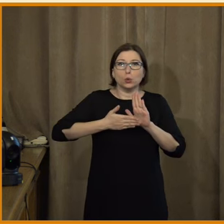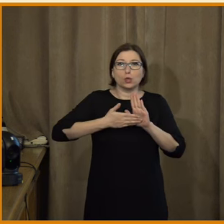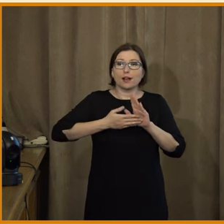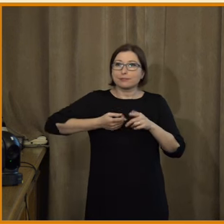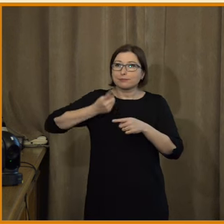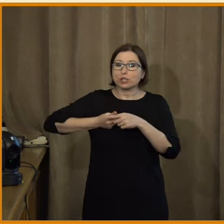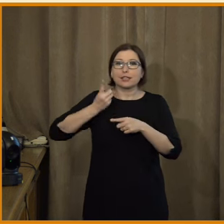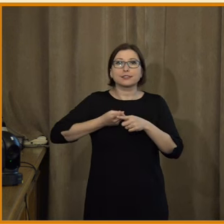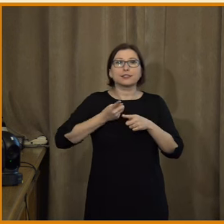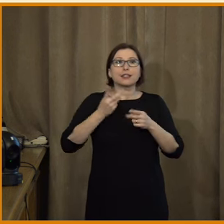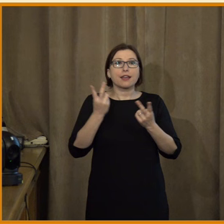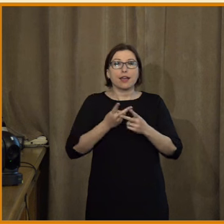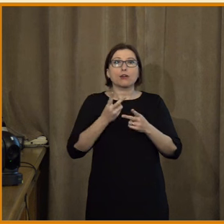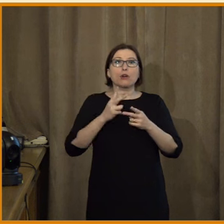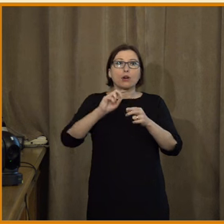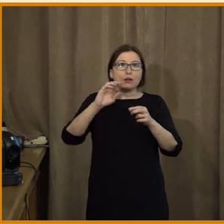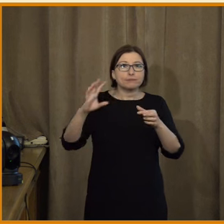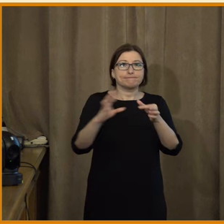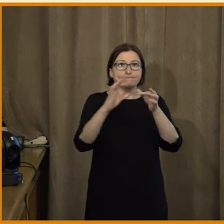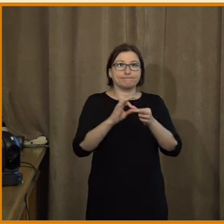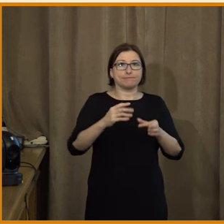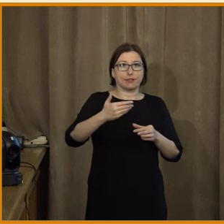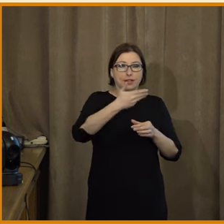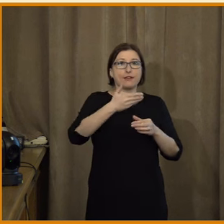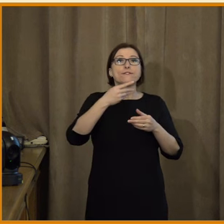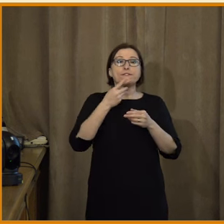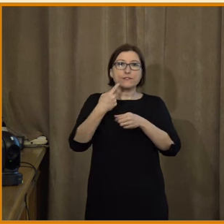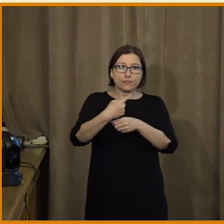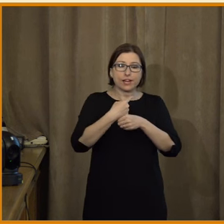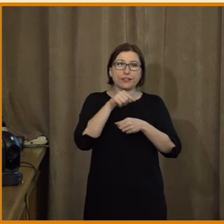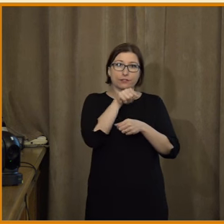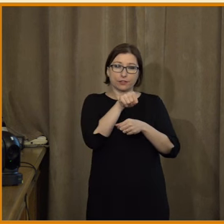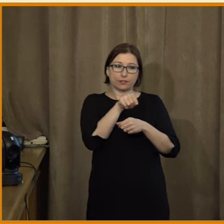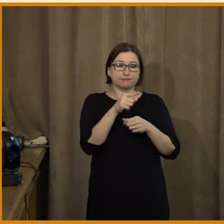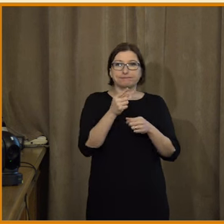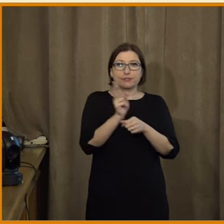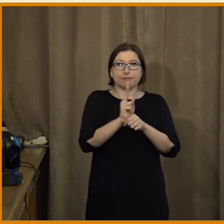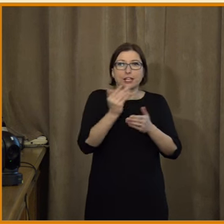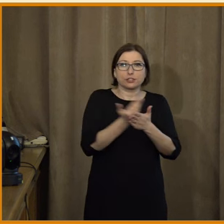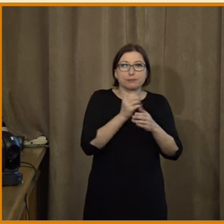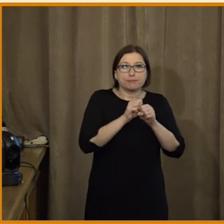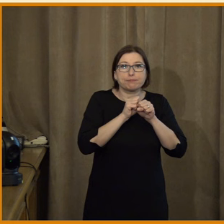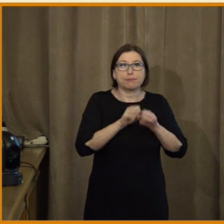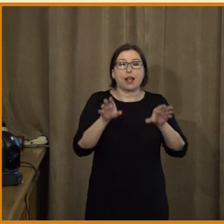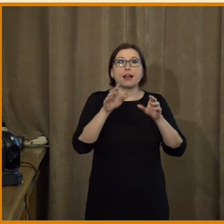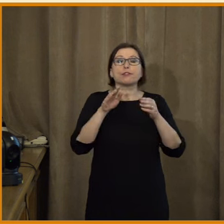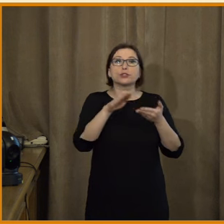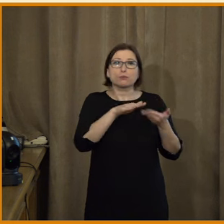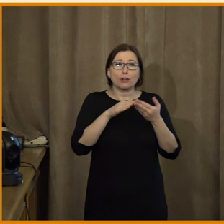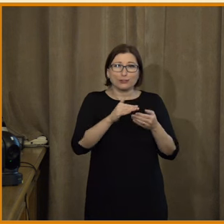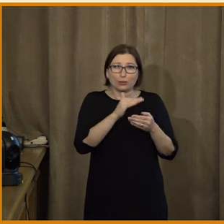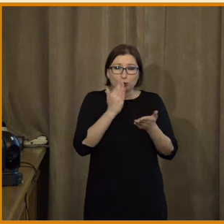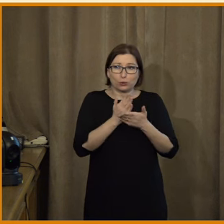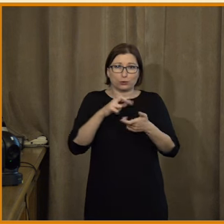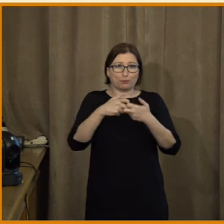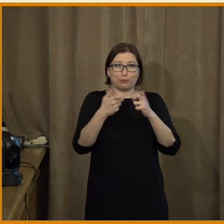co ty algoritmy vlastně způsobují, měřit vliv tady těch fenoménů na společnosti extrémně